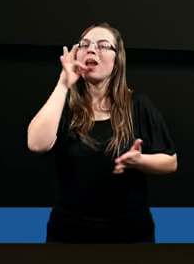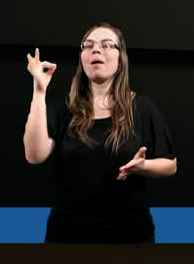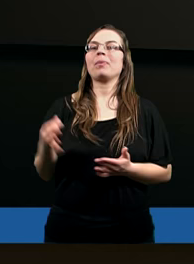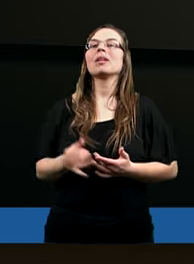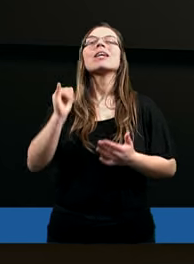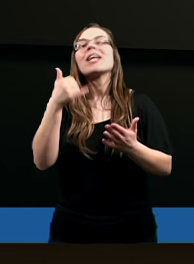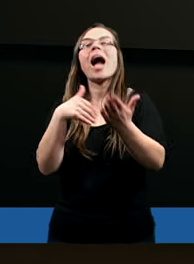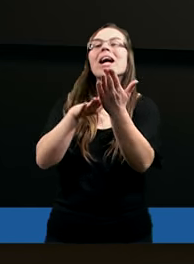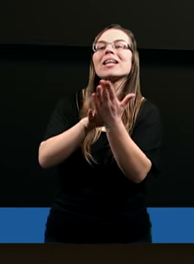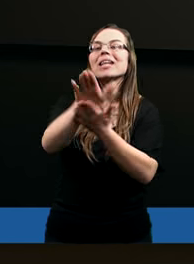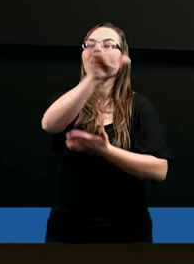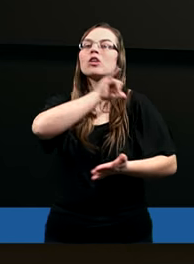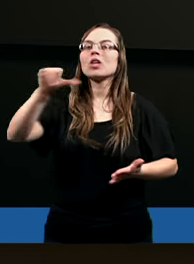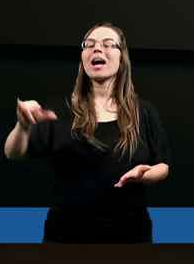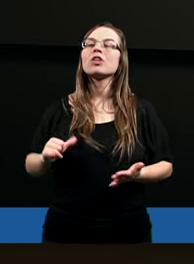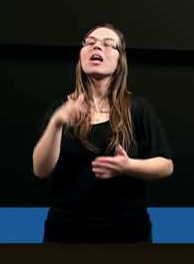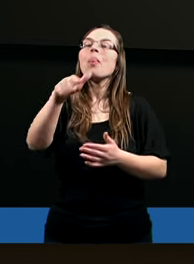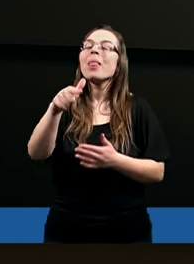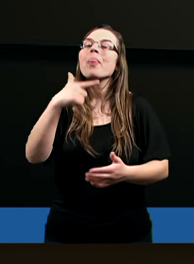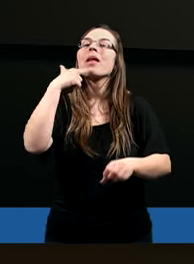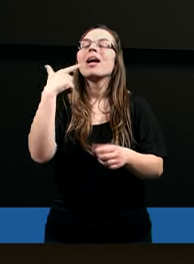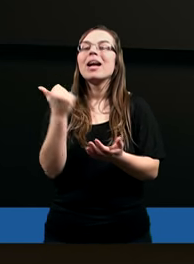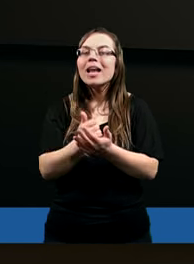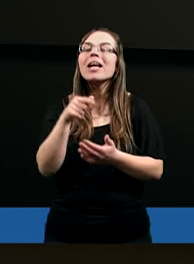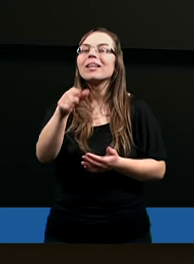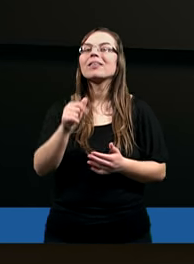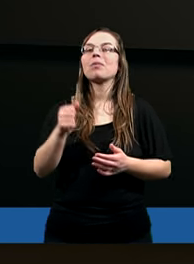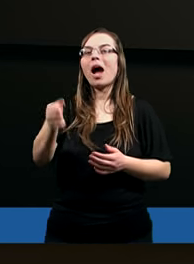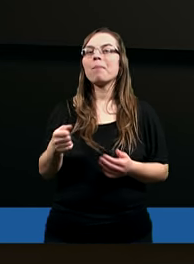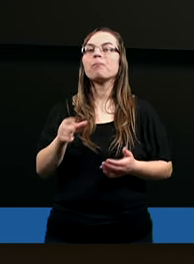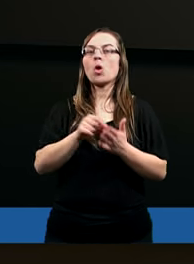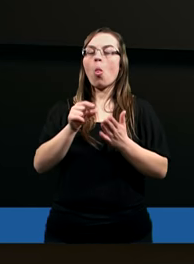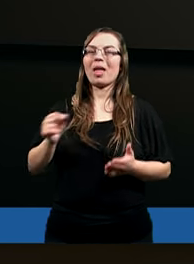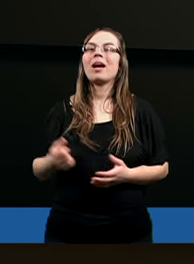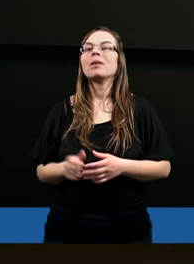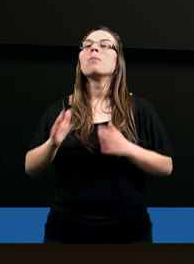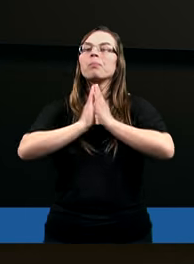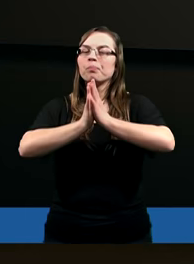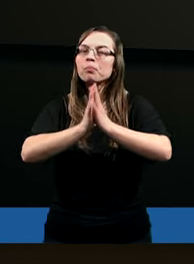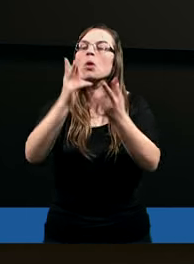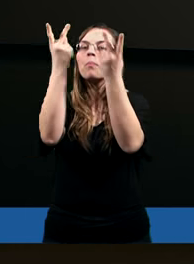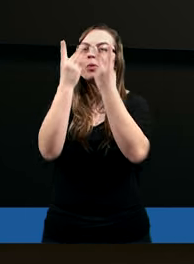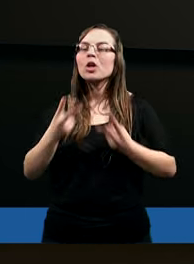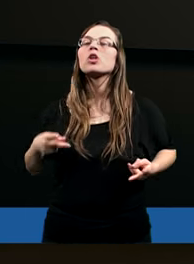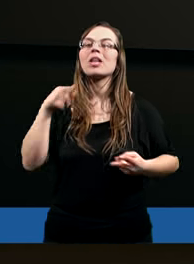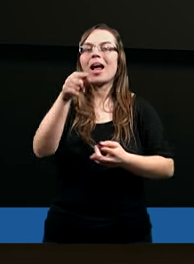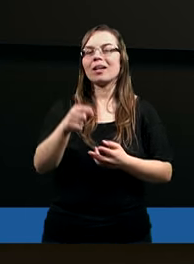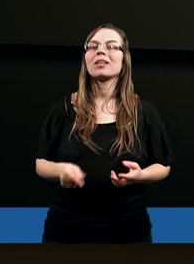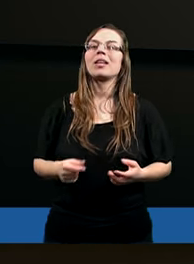zaczyna się ten pierwszy list? Poproszę o przeczytanie